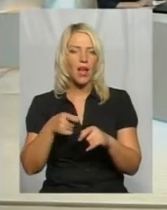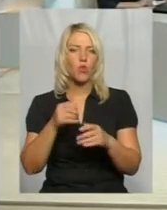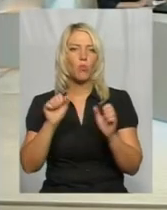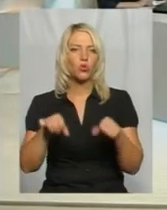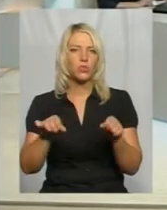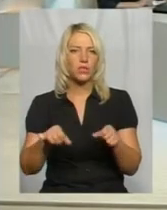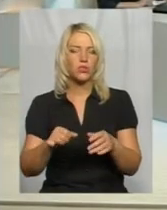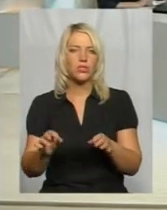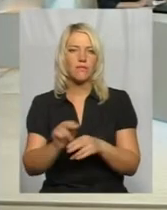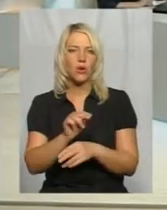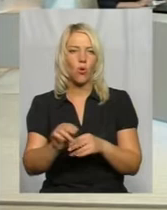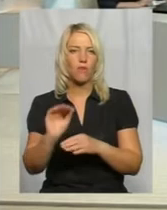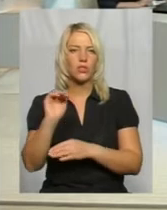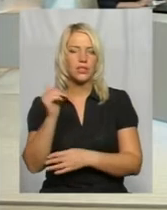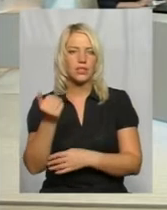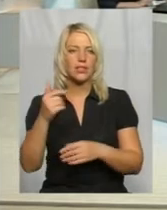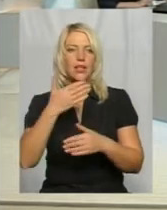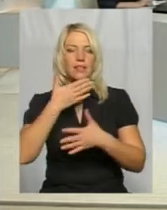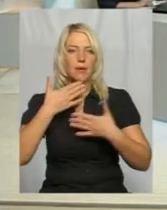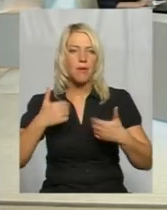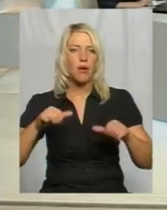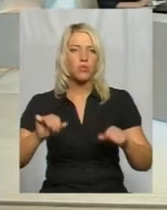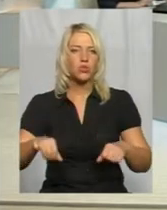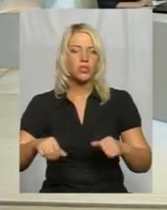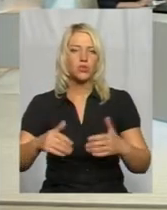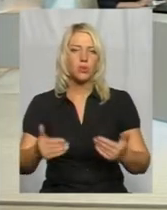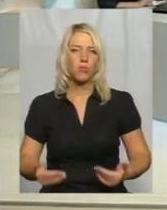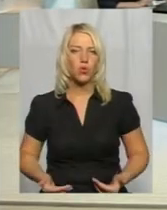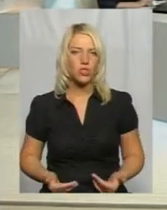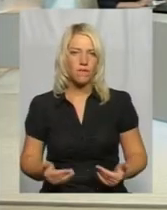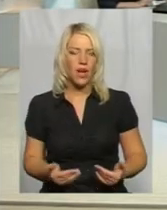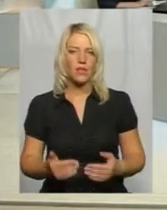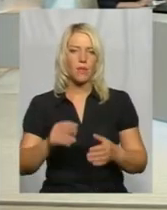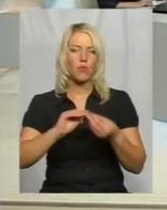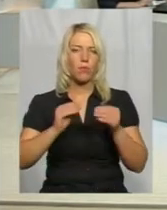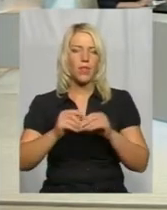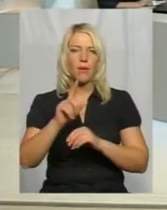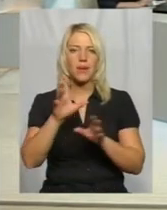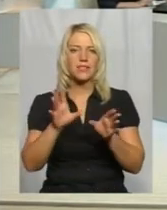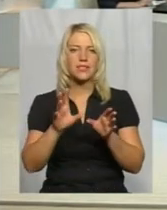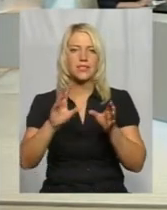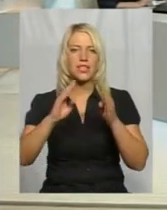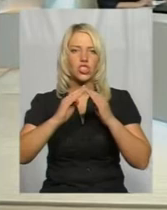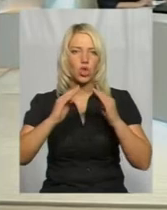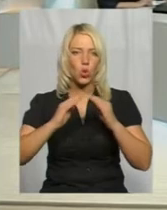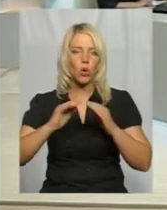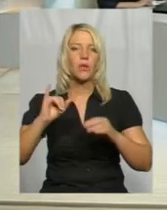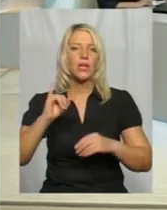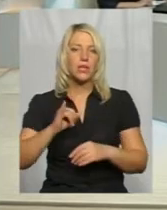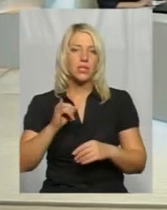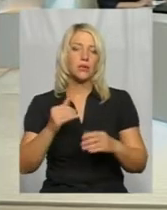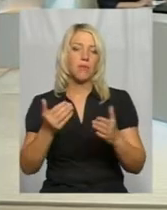виховувати або немає можливості десь проживання, проблеми з житлом. І тоді знову